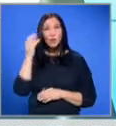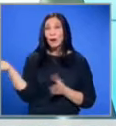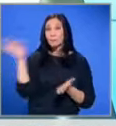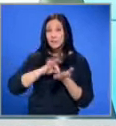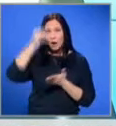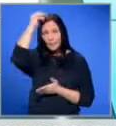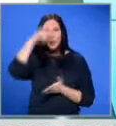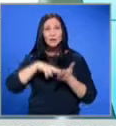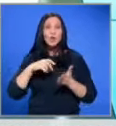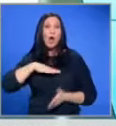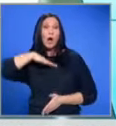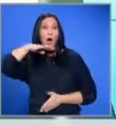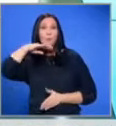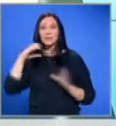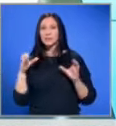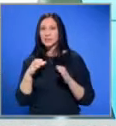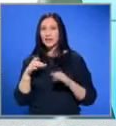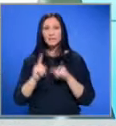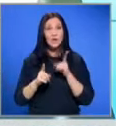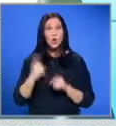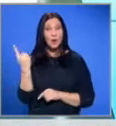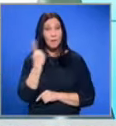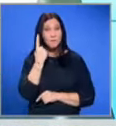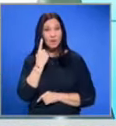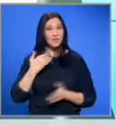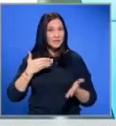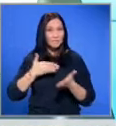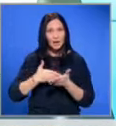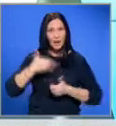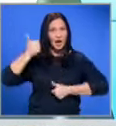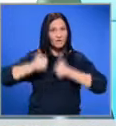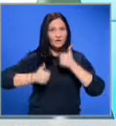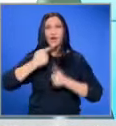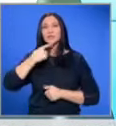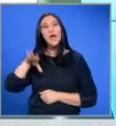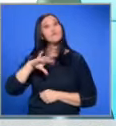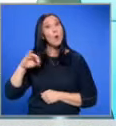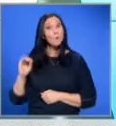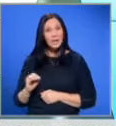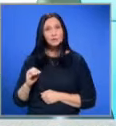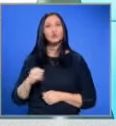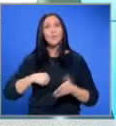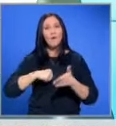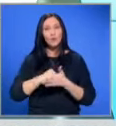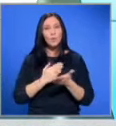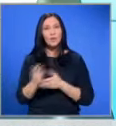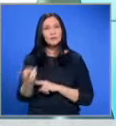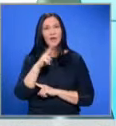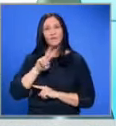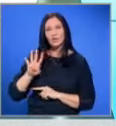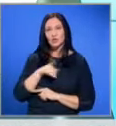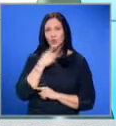нас с изключително опитен състав. Селекционерът на първия ни саперник в квалификациите за европейското първенство по футбол през